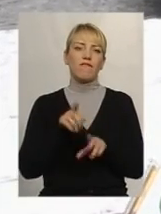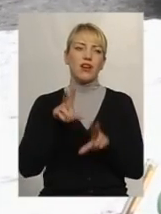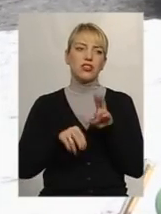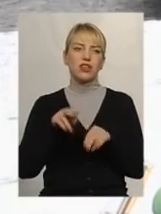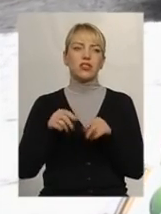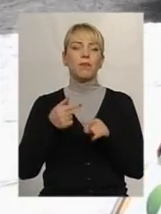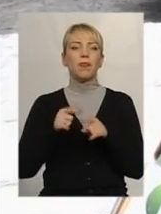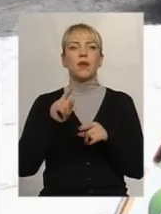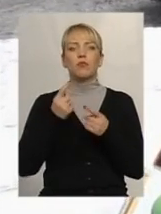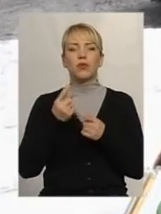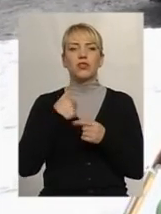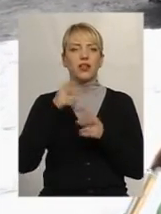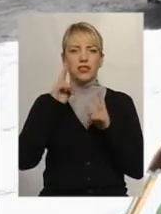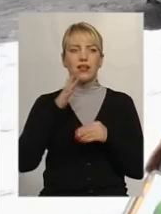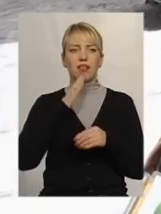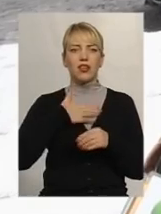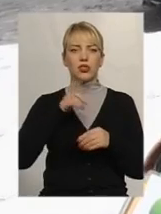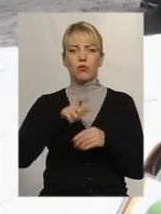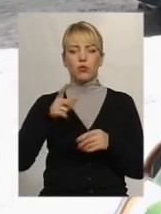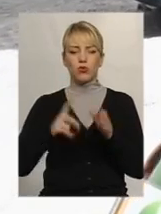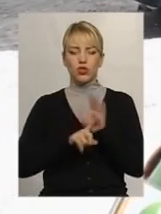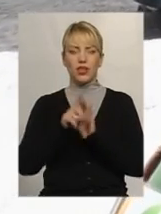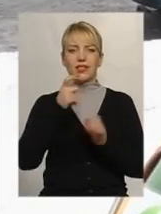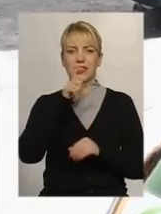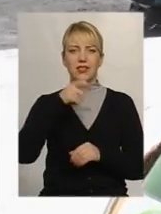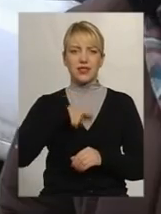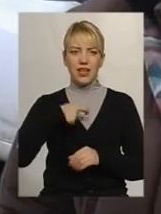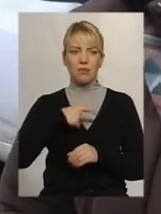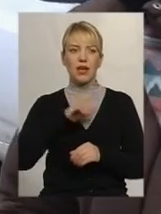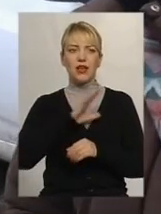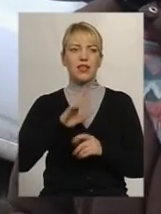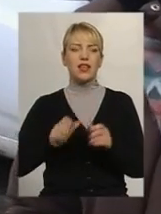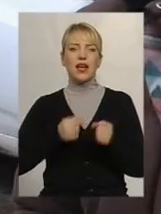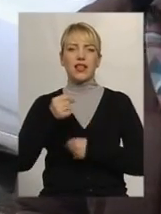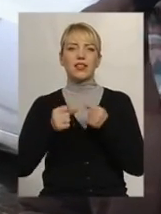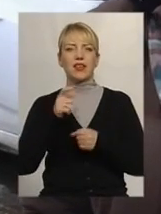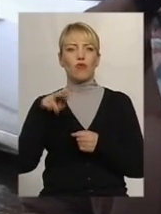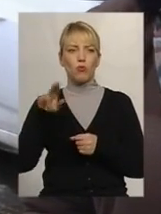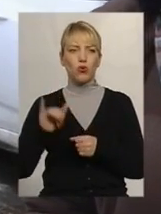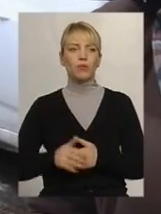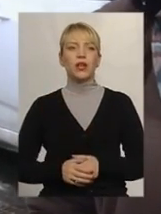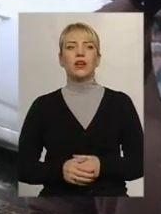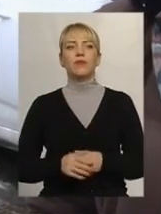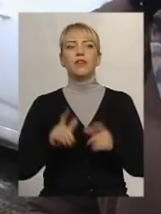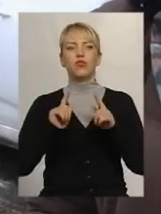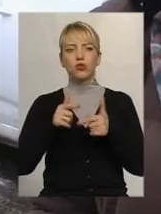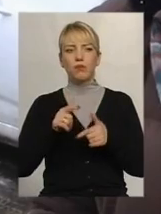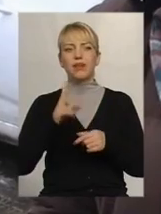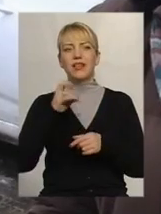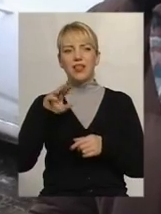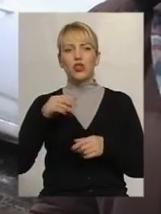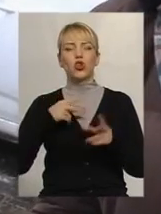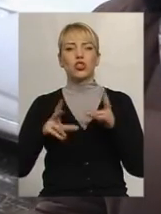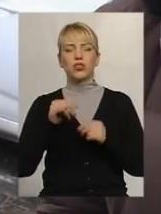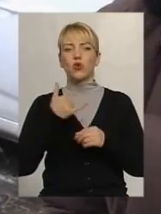Ну, по-перше, я не знаю. Нашим людям треба починати із себе, а не гнатися в Європу. І вступити в НАТО, ну, шанси в нас невеликі, але дуже хотілося б,